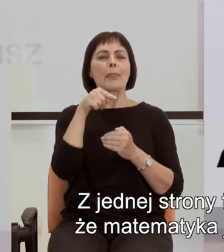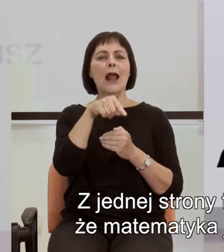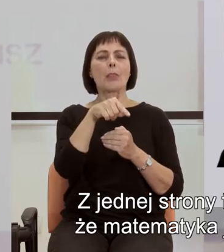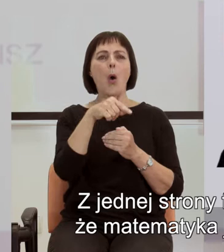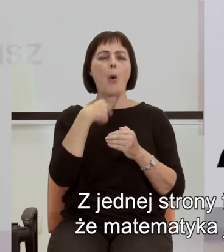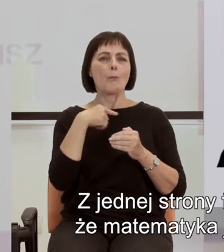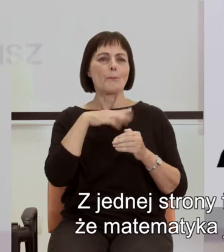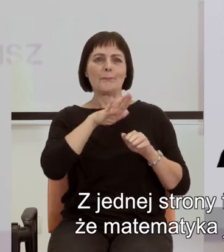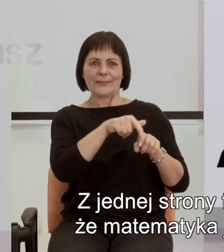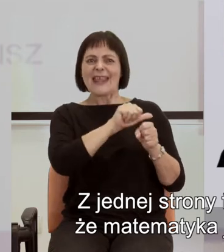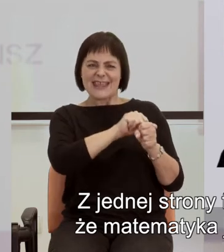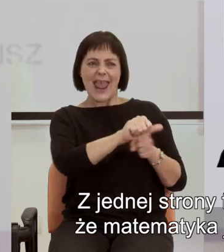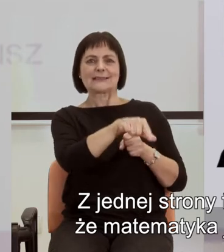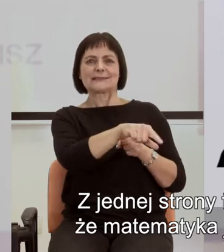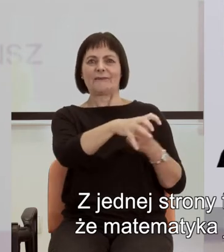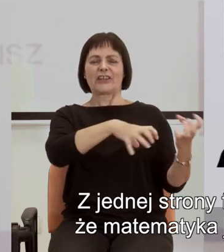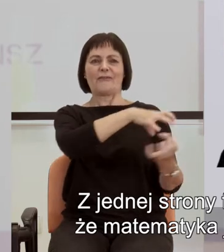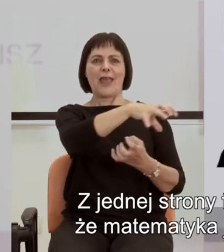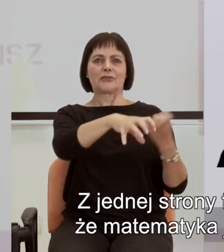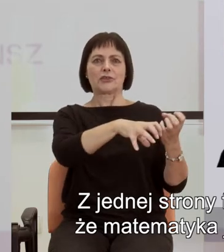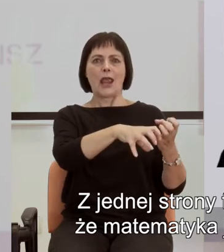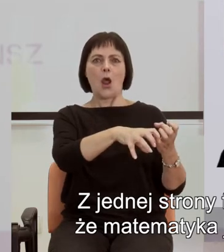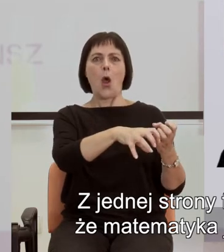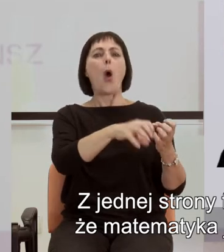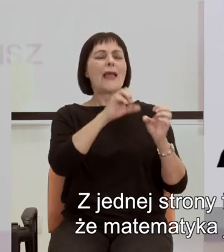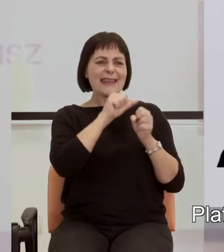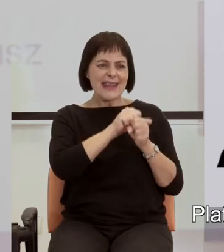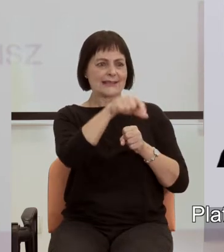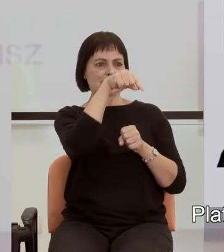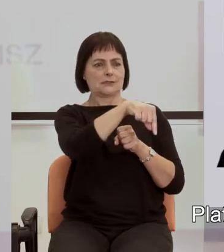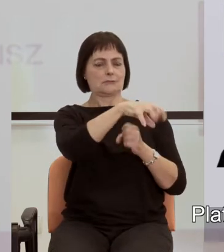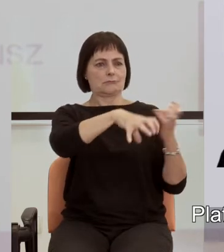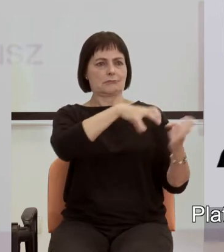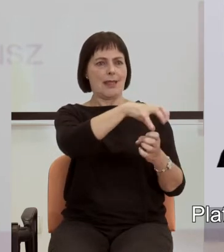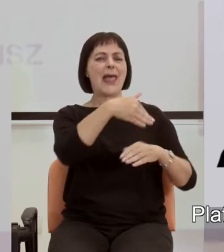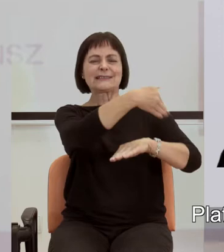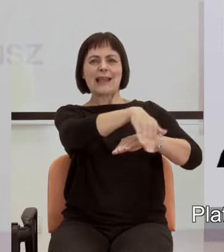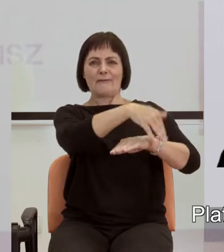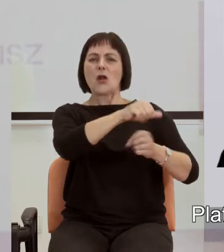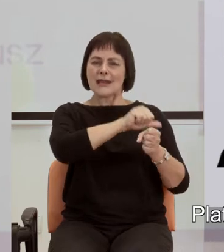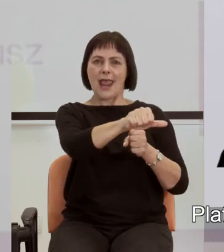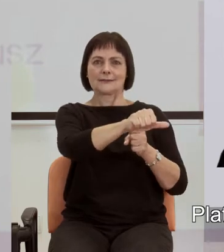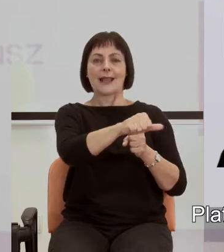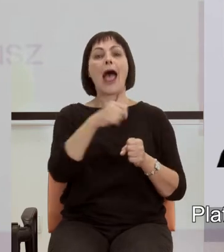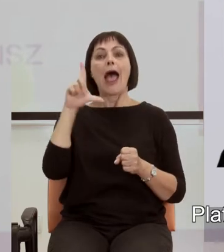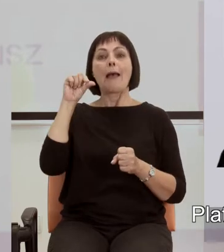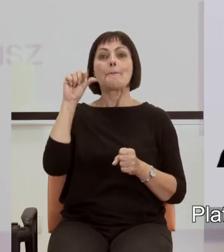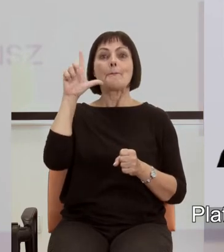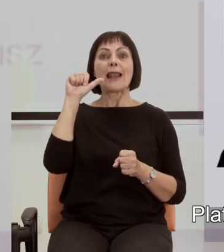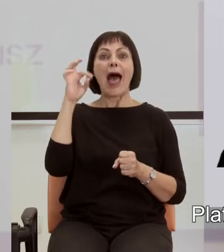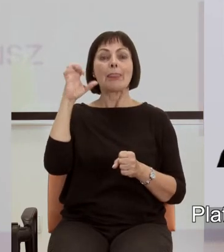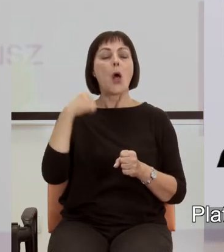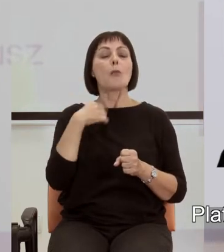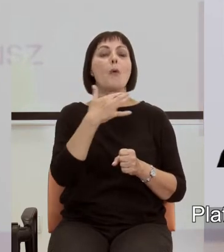obiektywnym, czymś, co po prostu jest. Platon mówił choćby o świecie